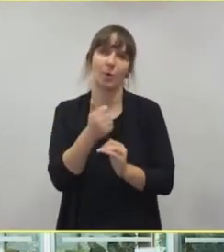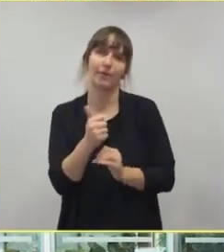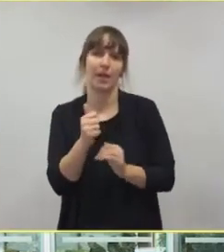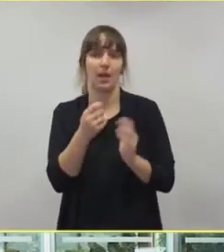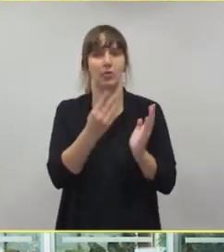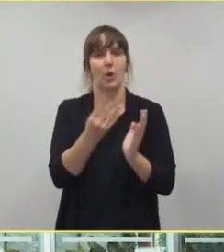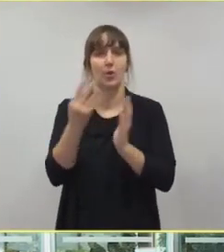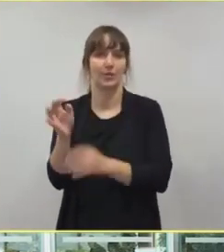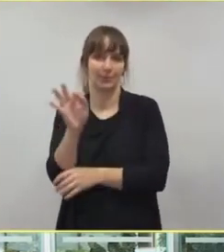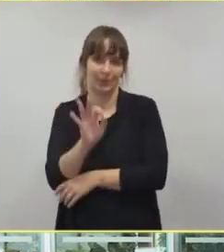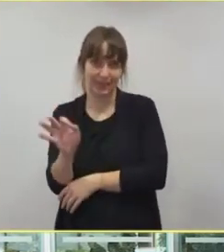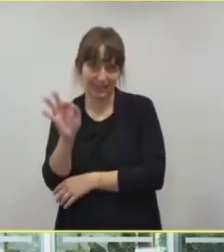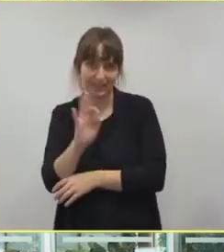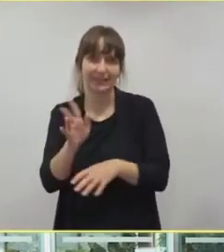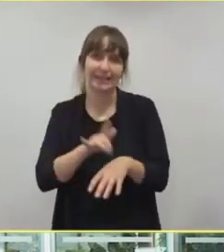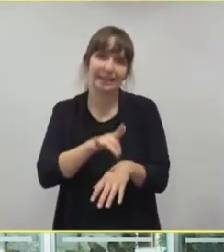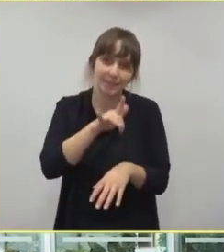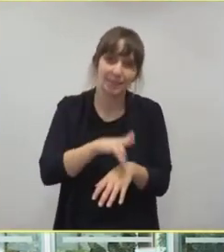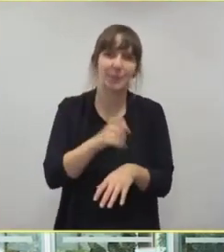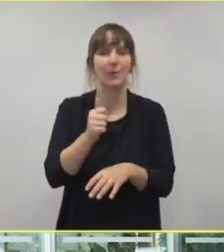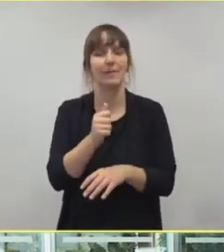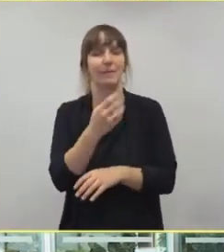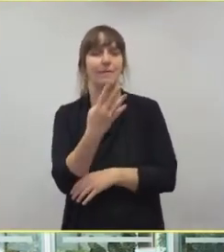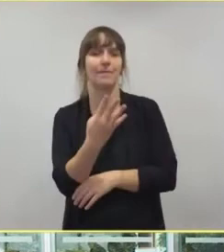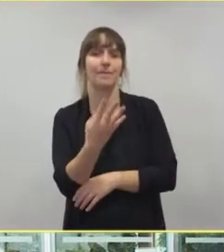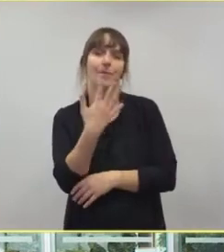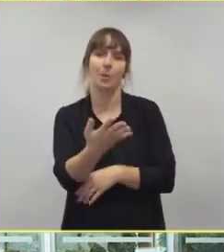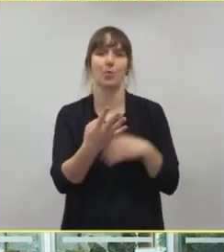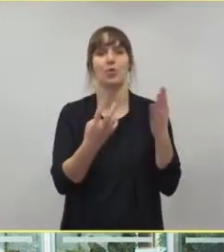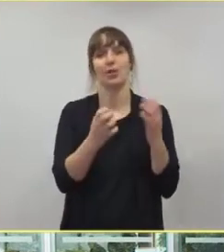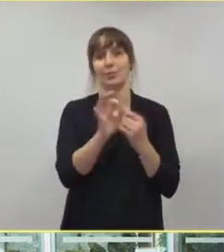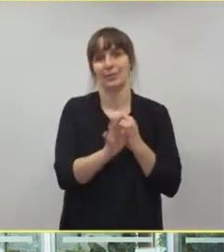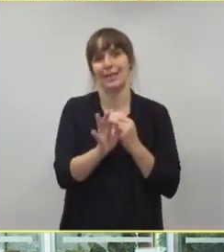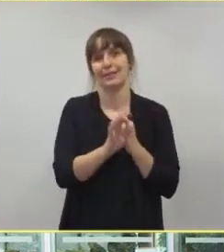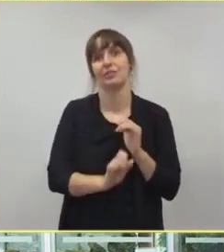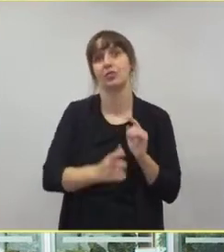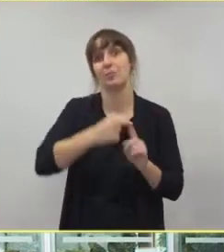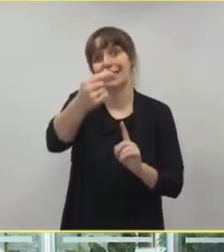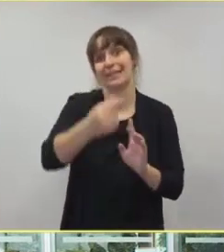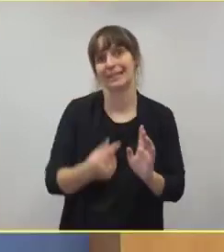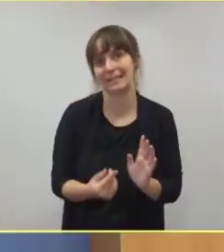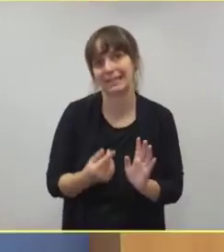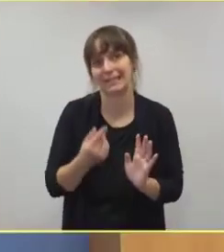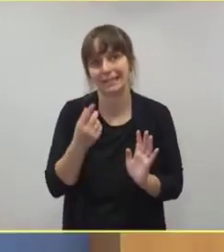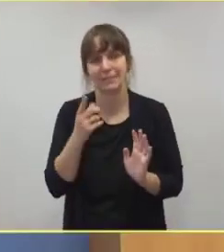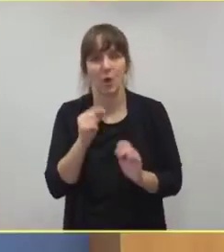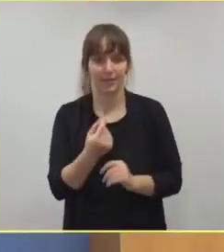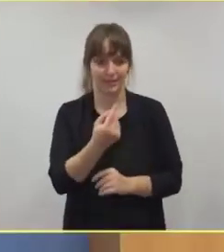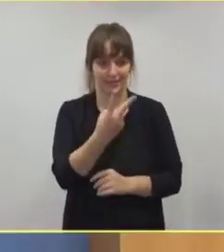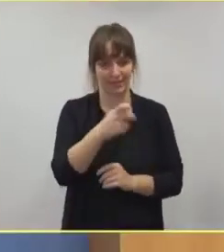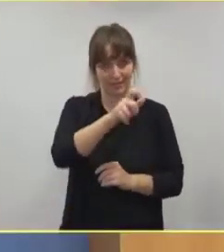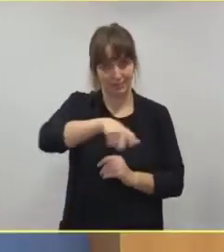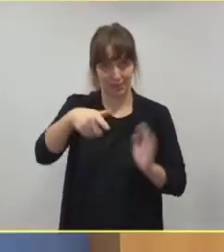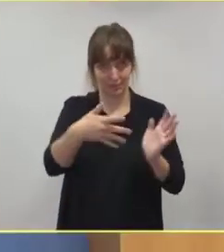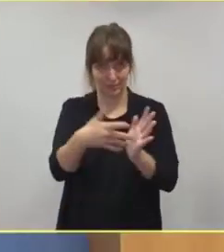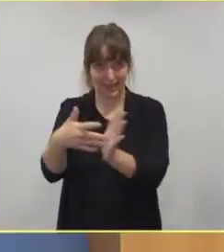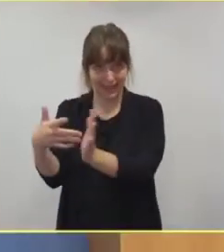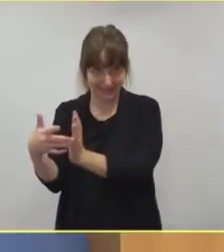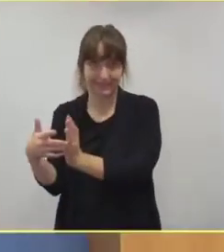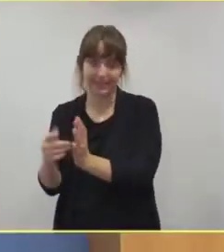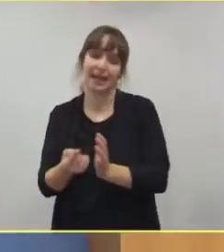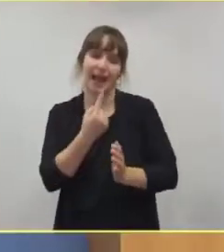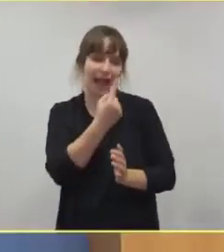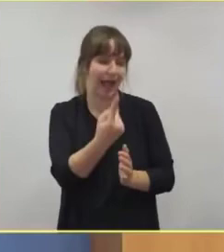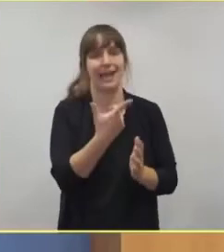Die Sensitivität liegt im Bereich von 95 Prozent, bestenfalls. Das heißt, ein von 20 Personen würden sie nicht detektieren.